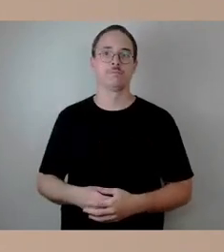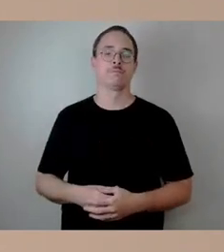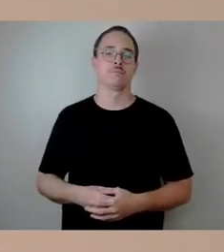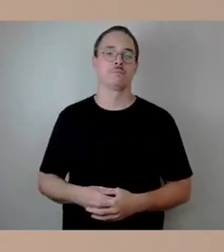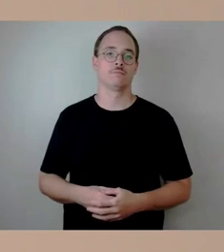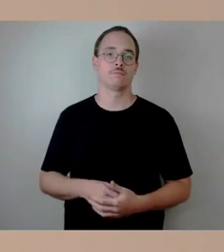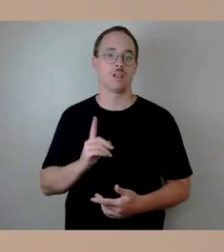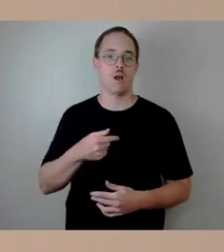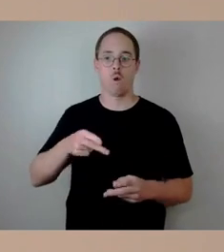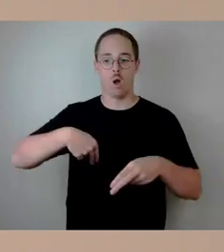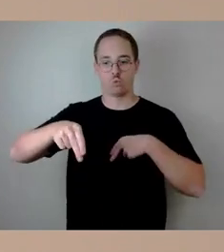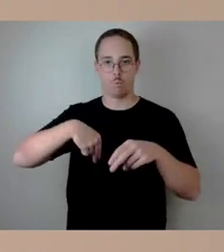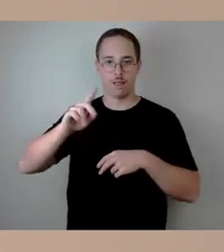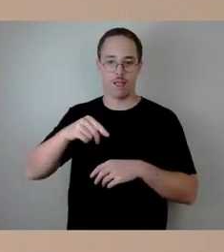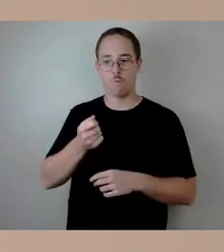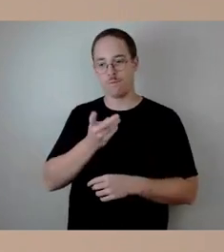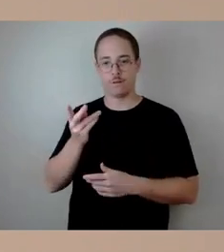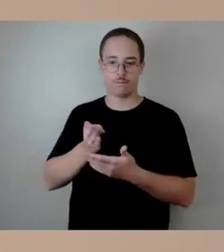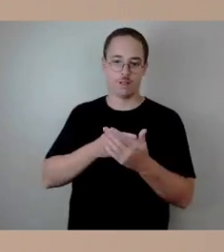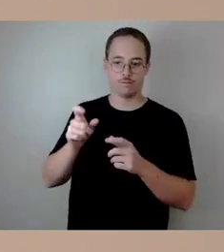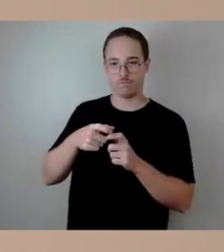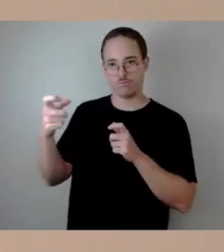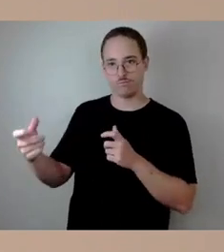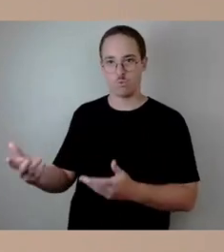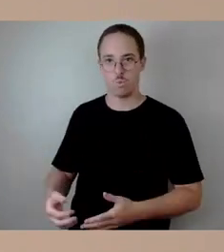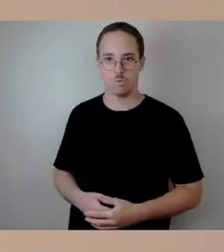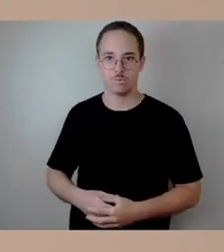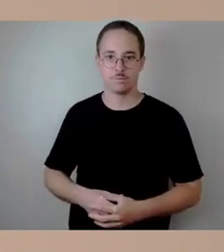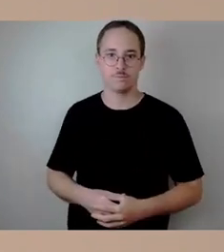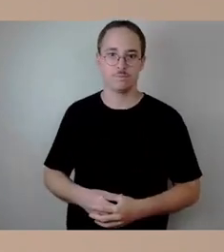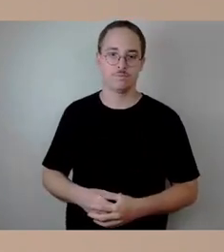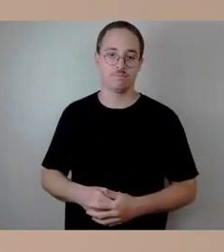Auch vom Verkehrsaufkommen ja entsprechend auch ein hohes Aufkommen.